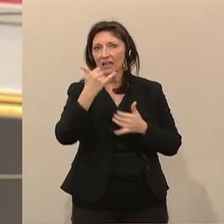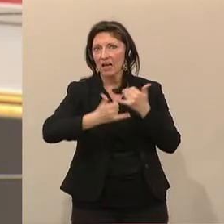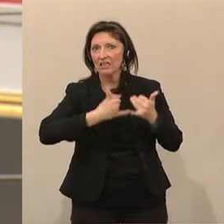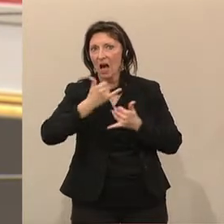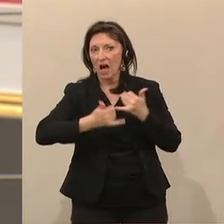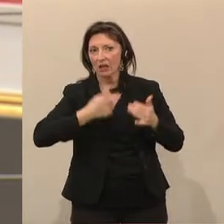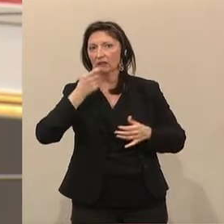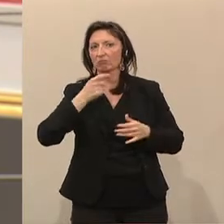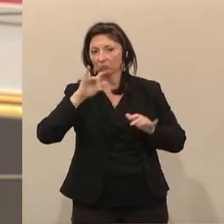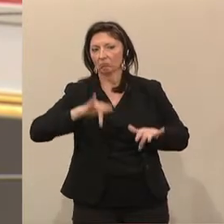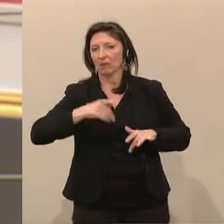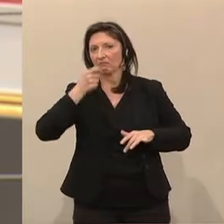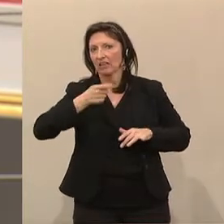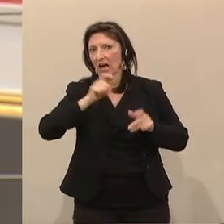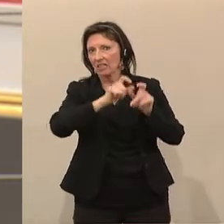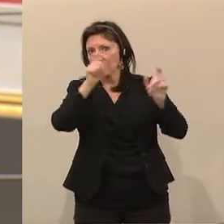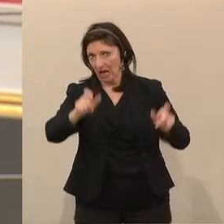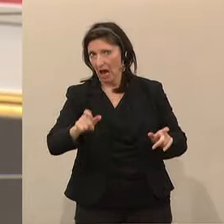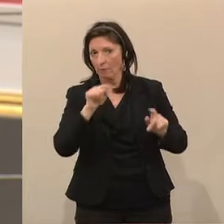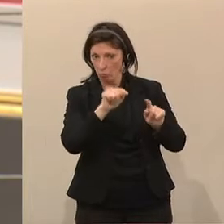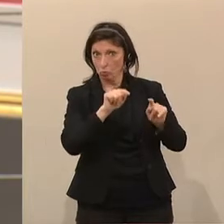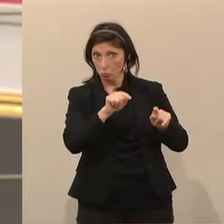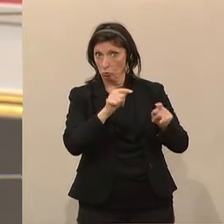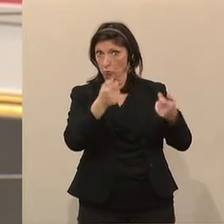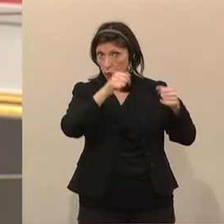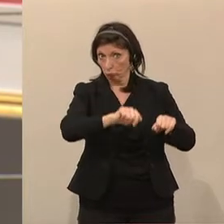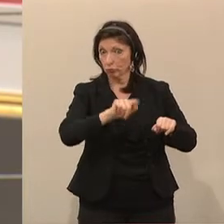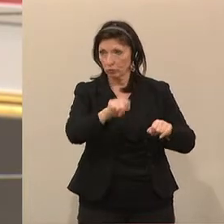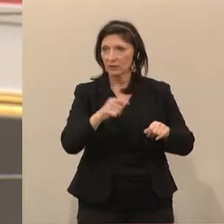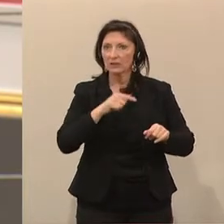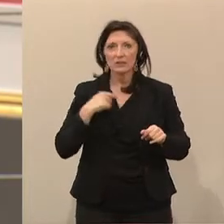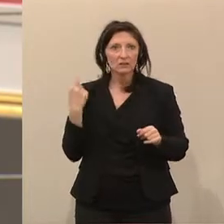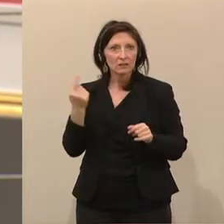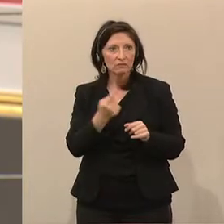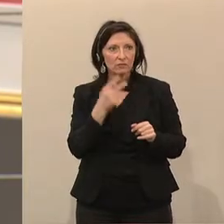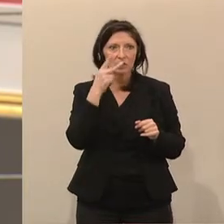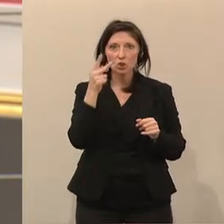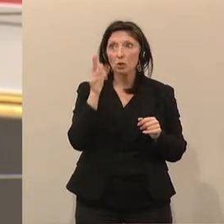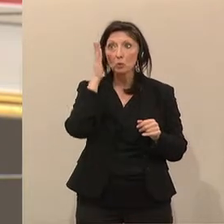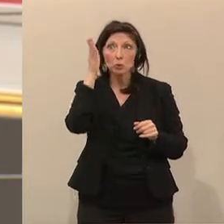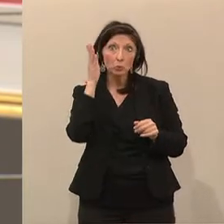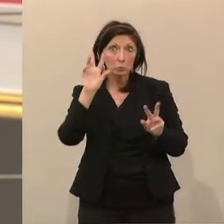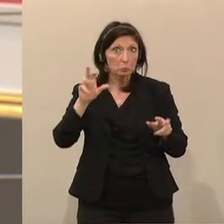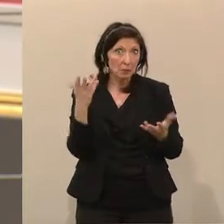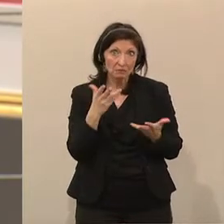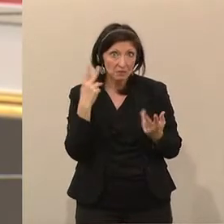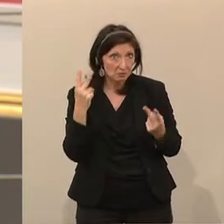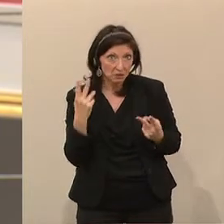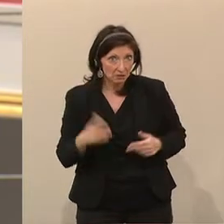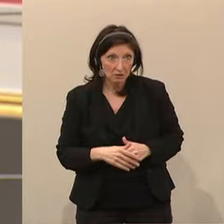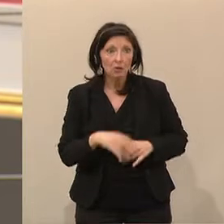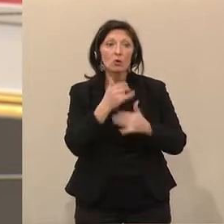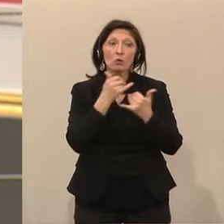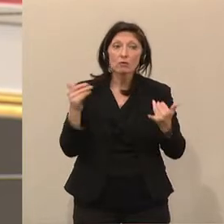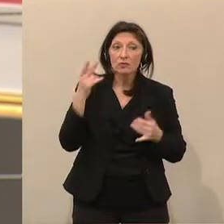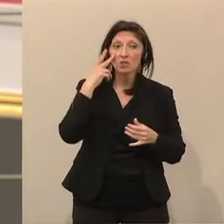festgelegt. Wir konzentrieren uns also auf die Verhandlungen der thematischen Ausrichtung und vor allem auch der technischen Abwicklung.